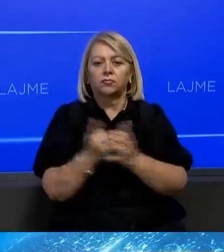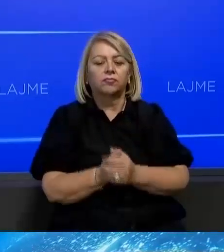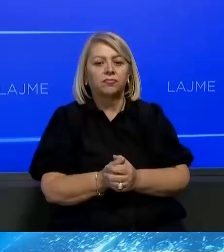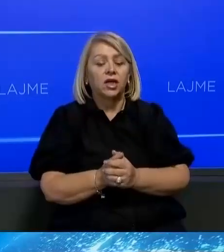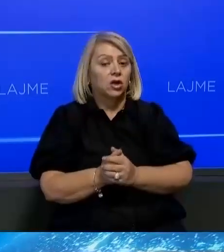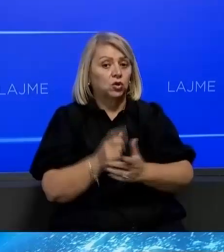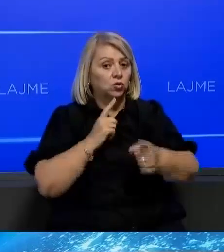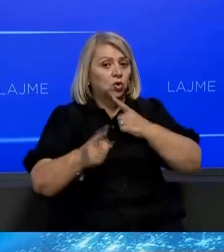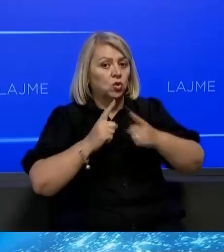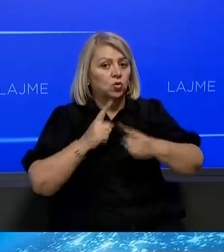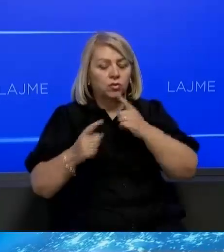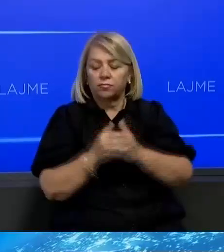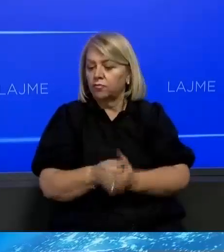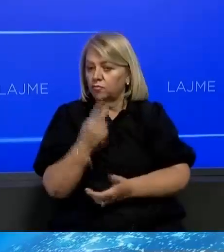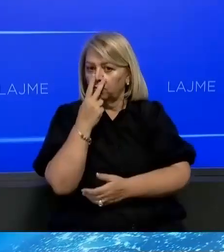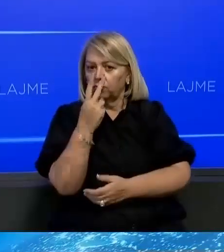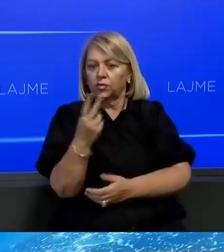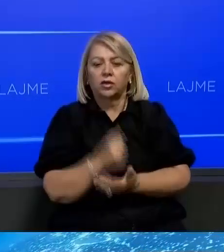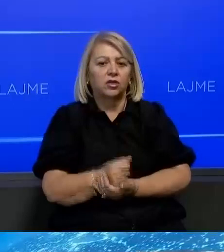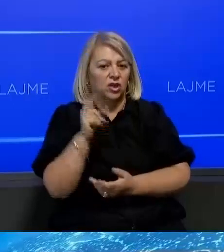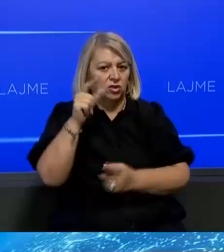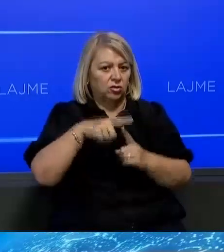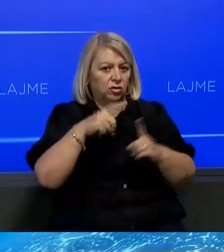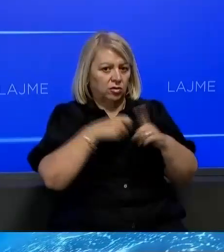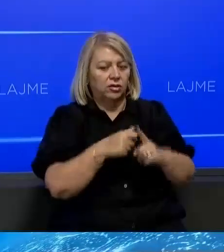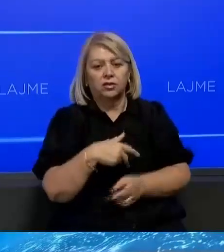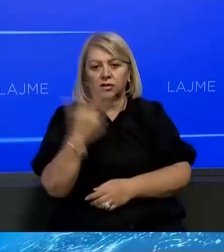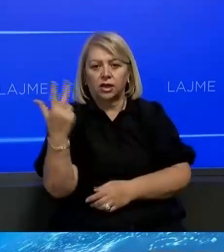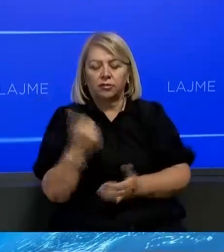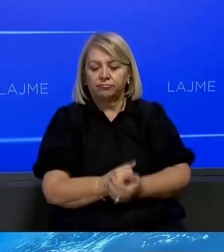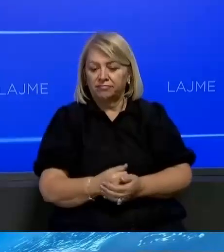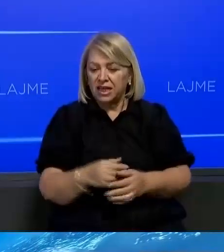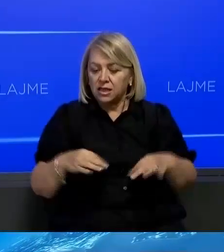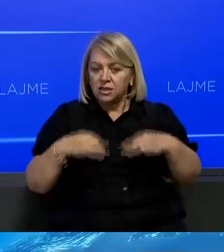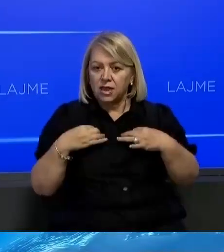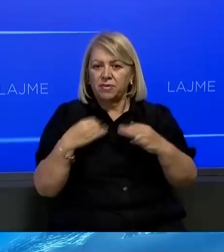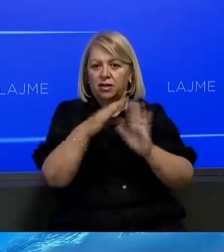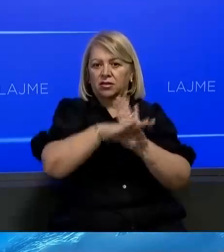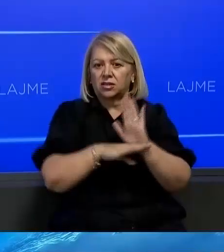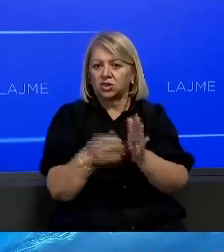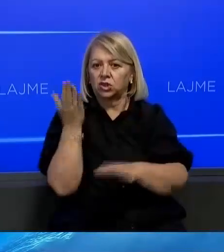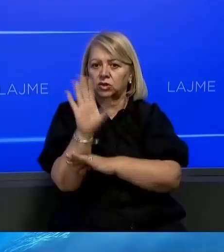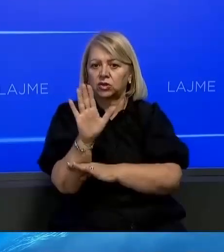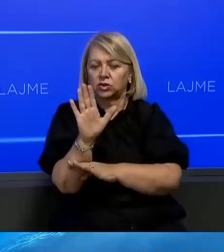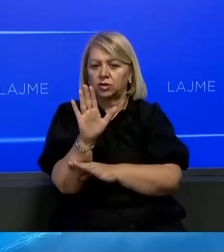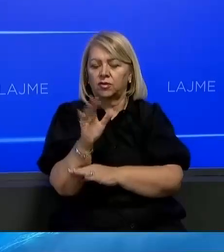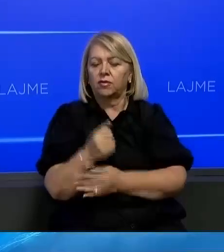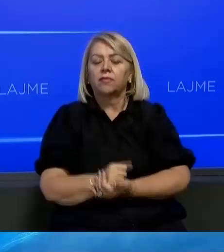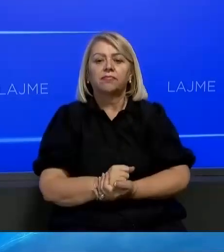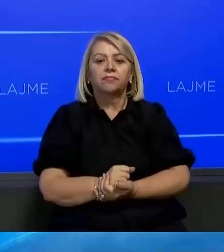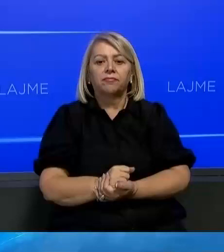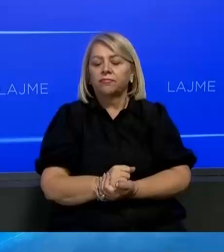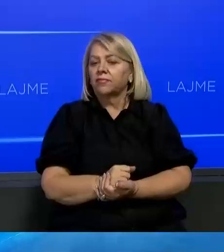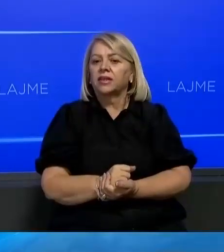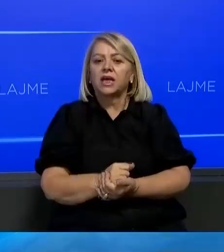diskutuar ndërkotë që ju mund të ndecni në RTK3. E gjatë seansës e paradites ligjëvënsit në piesën e paradites pra